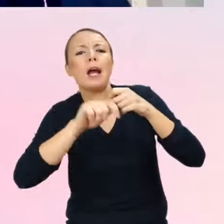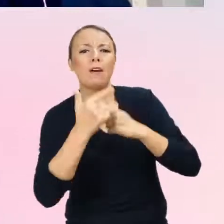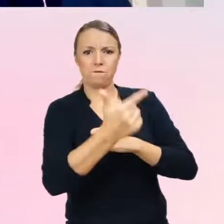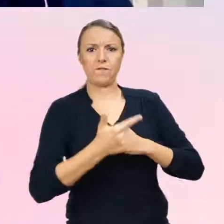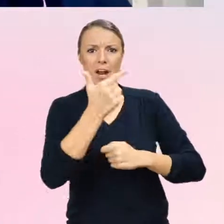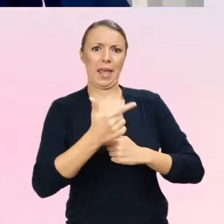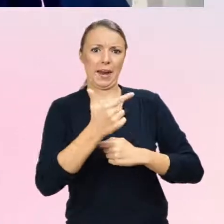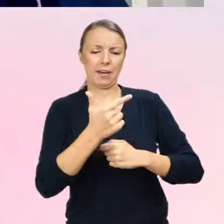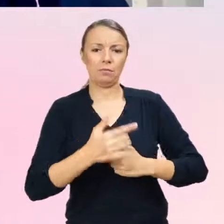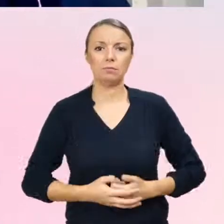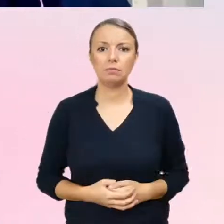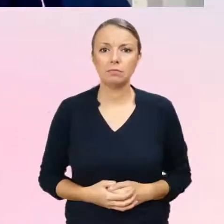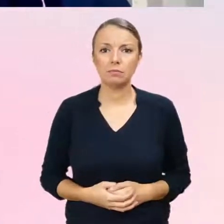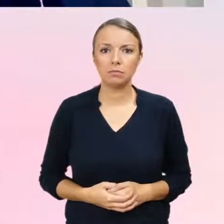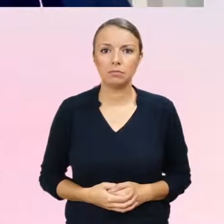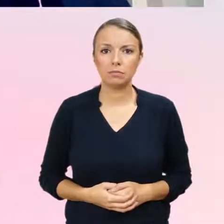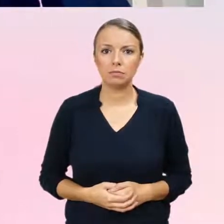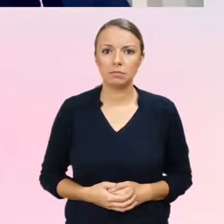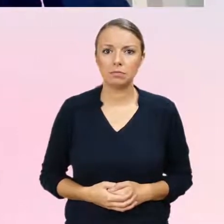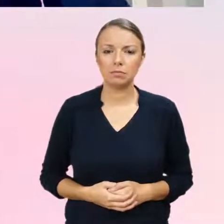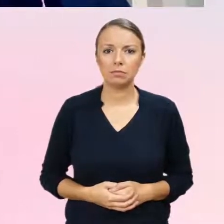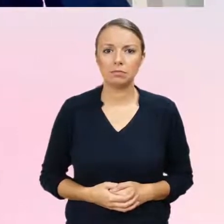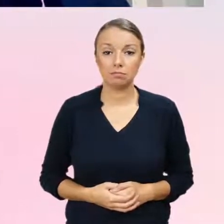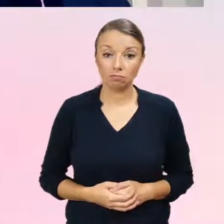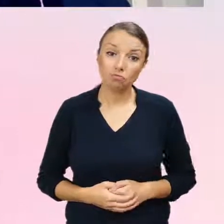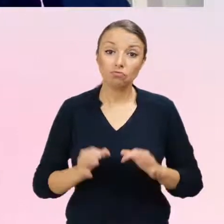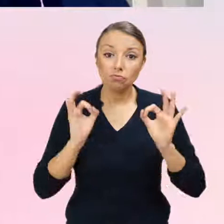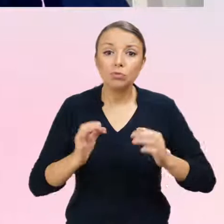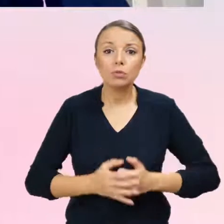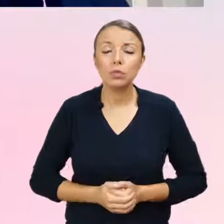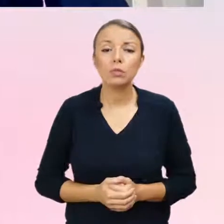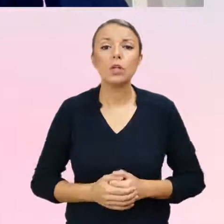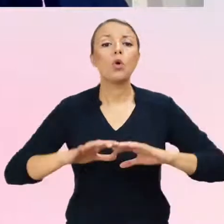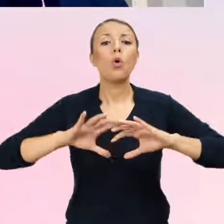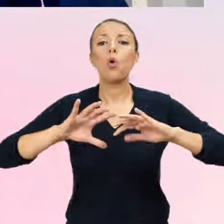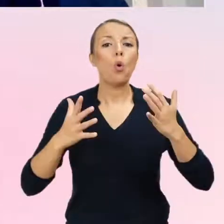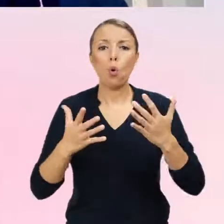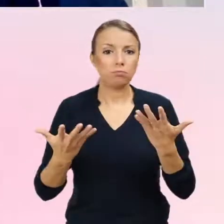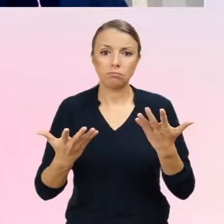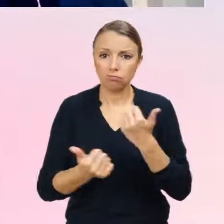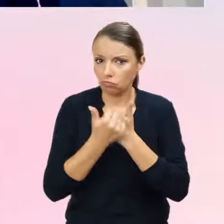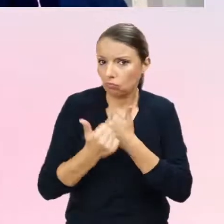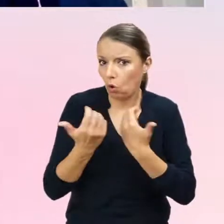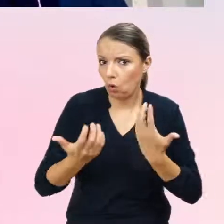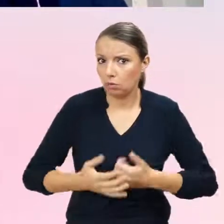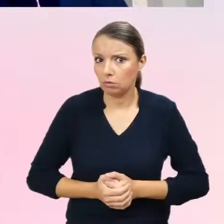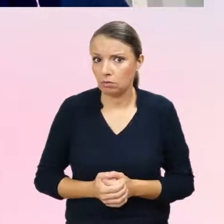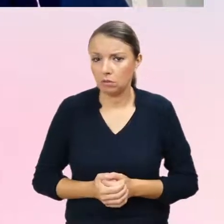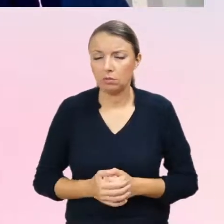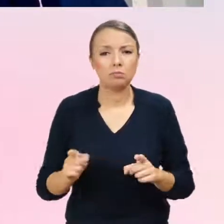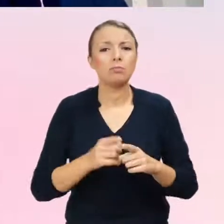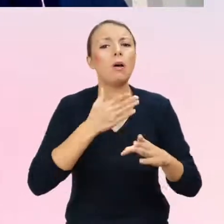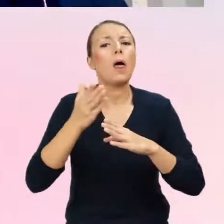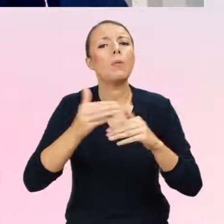No dobrze. I co w związku z tym można robić? Ja jeszcze o tych kwestiach związanych z